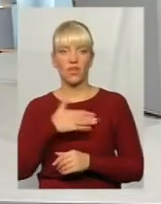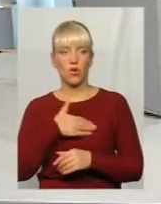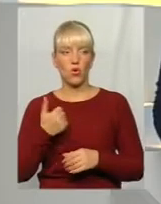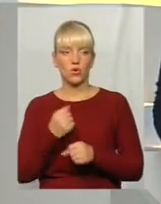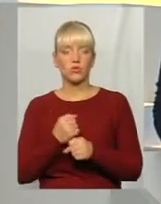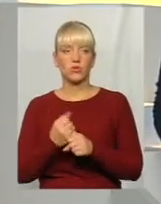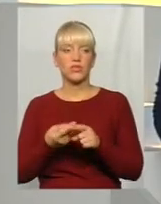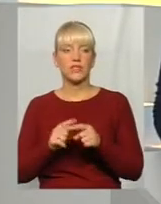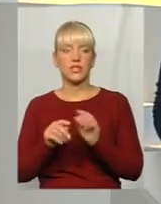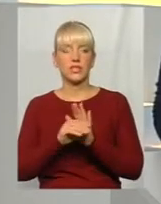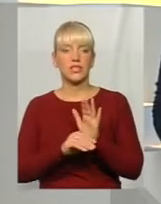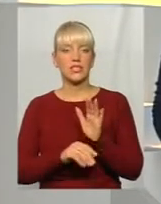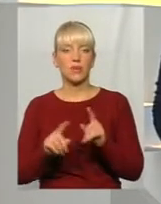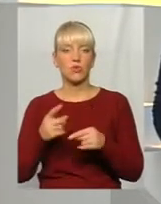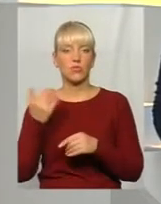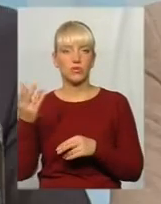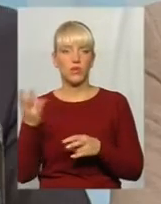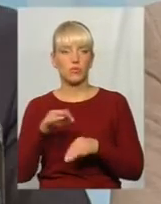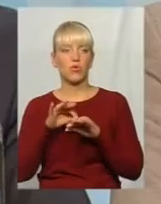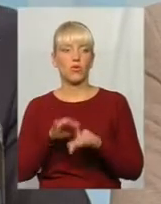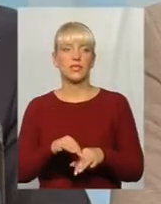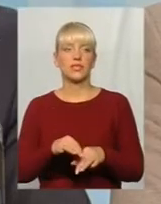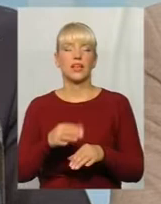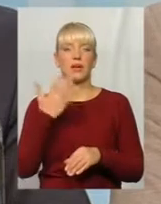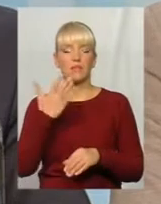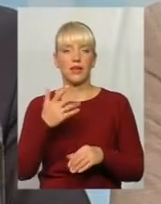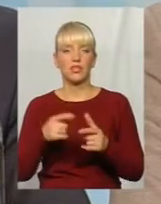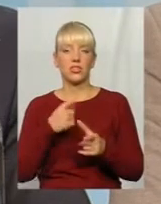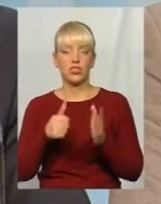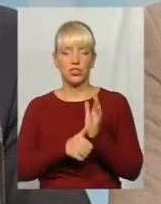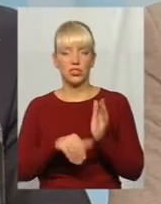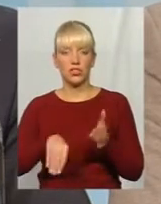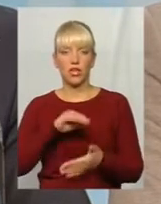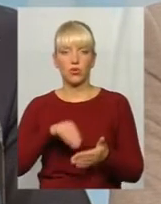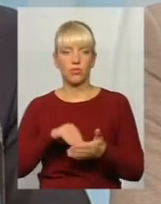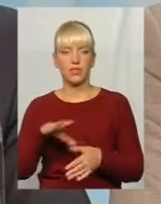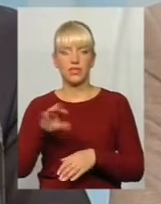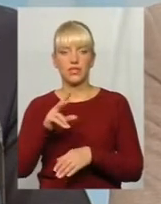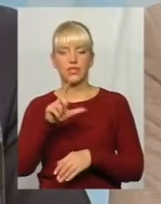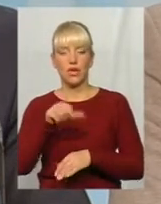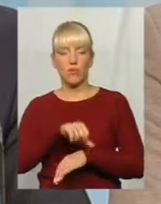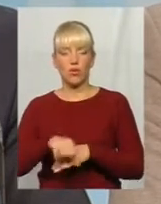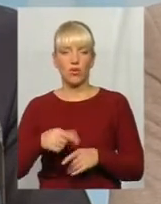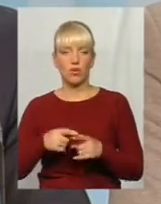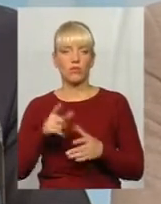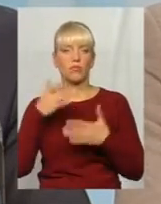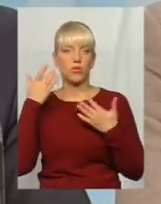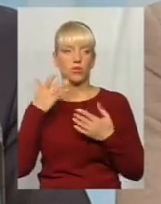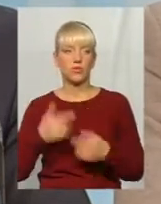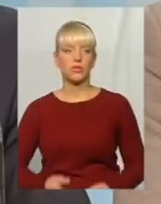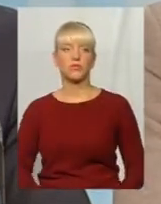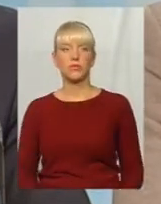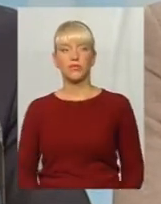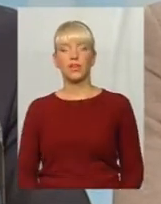працювати в системі, тому що там вони, їм потрібно привезти буквально 5-6 закупівель, і вони всі до порогові, то їм простіше до пороги. Я їм кажуть,